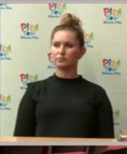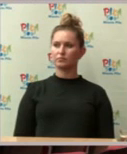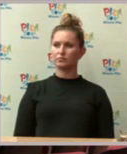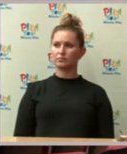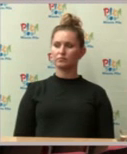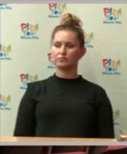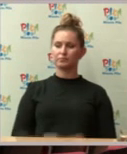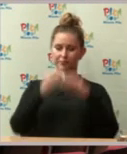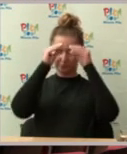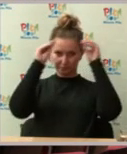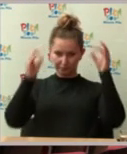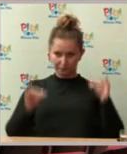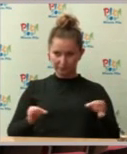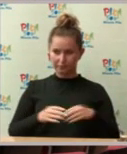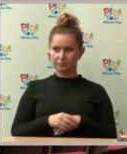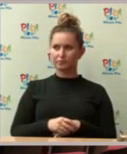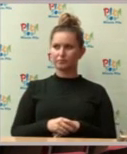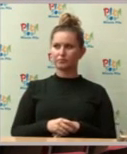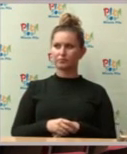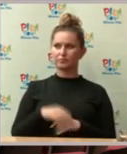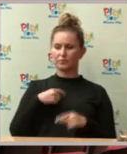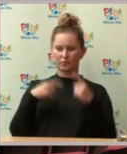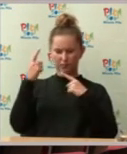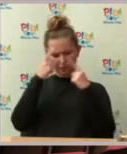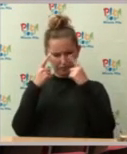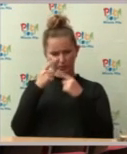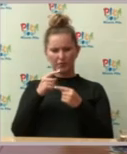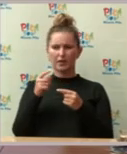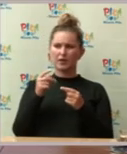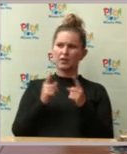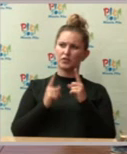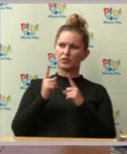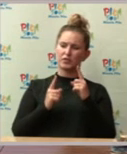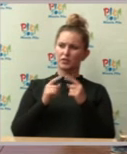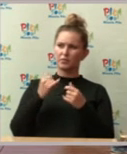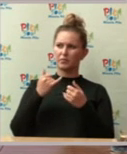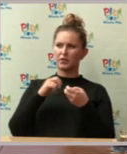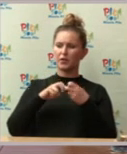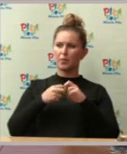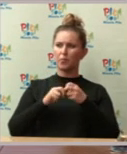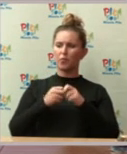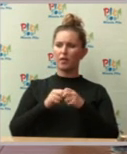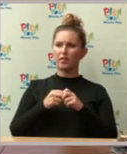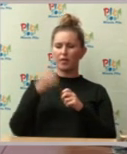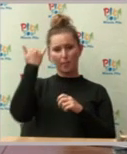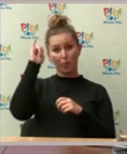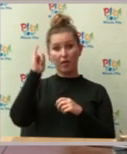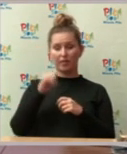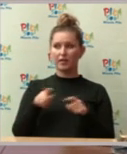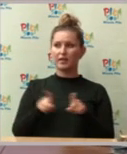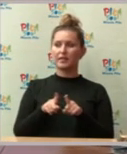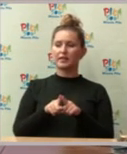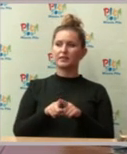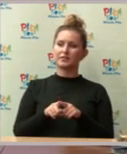Szanowni Państwo, mi się wydaje, że czasem błędy administracyjne też się mszczą po latach. I to jest taki przykład, że w